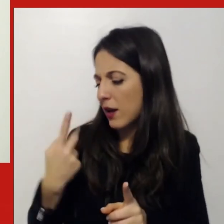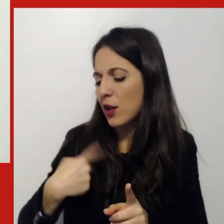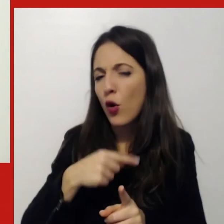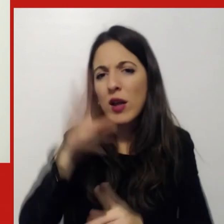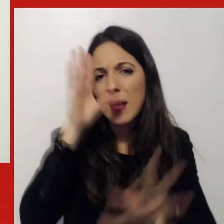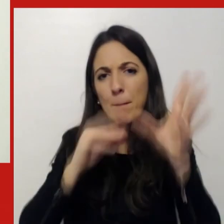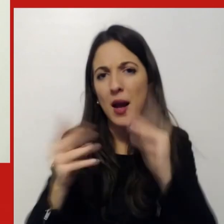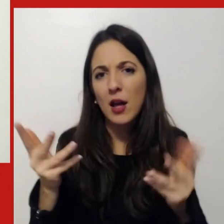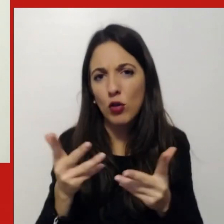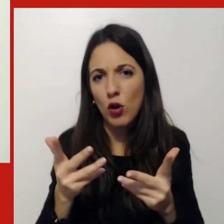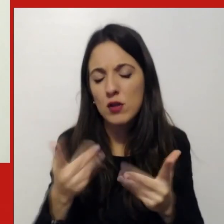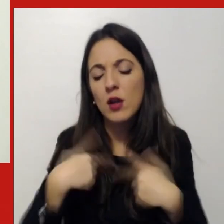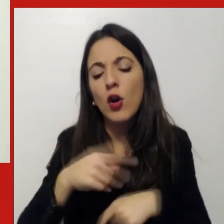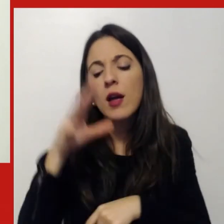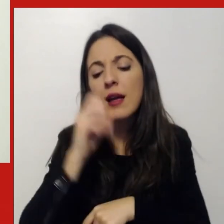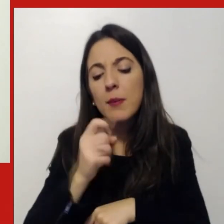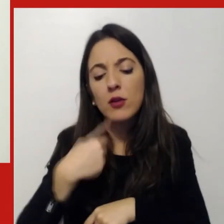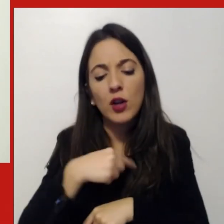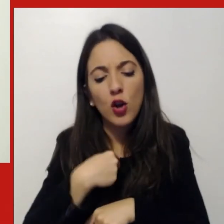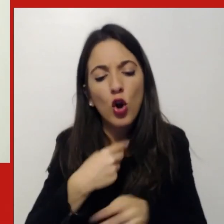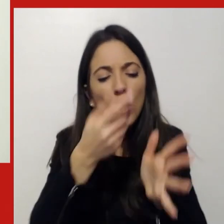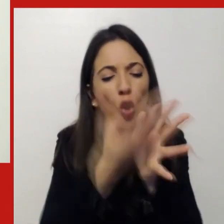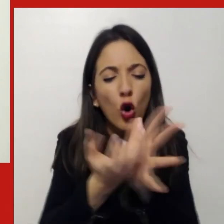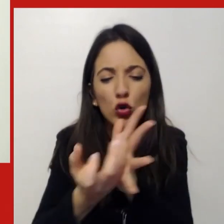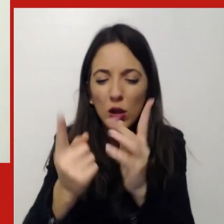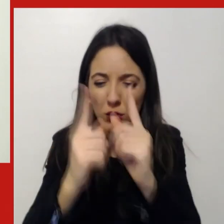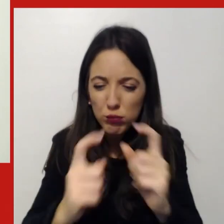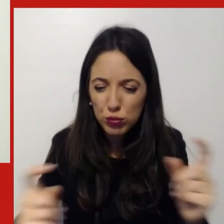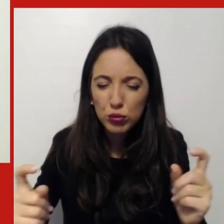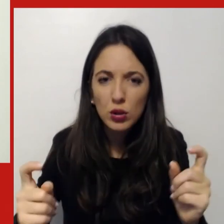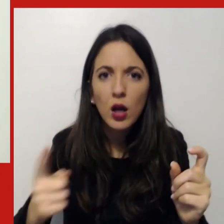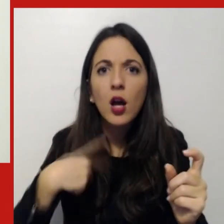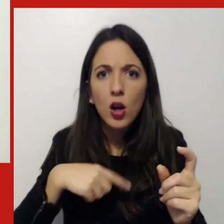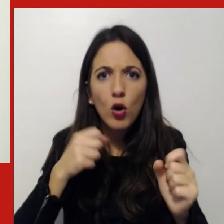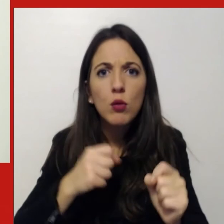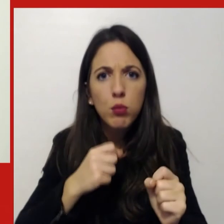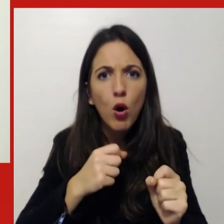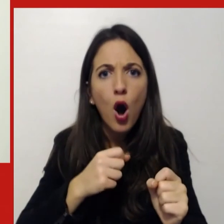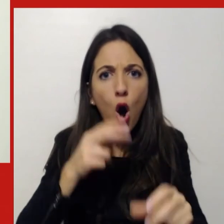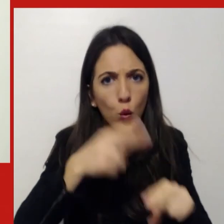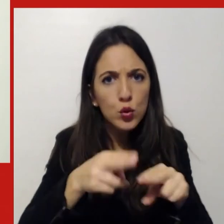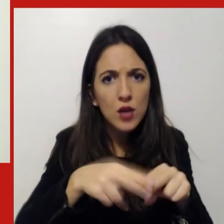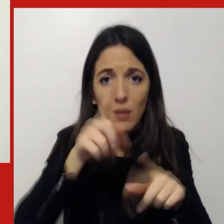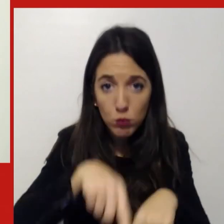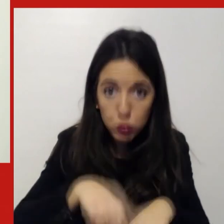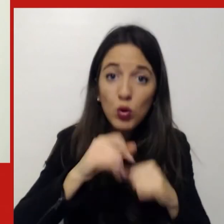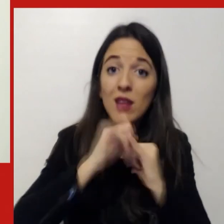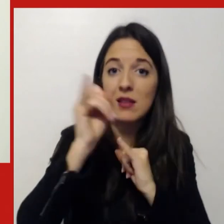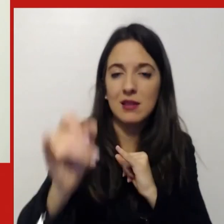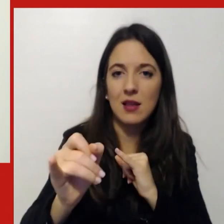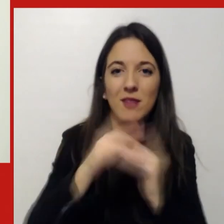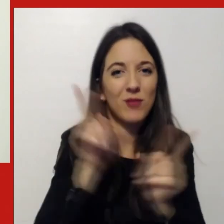fruire di tutta una serie di contenuti di stimoli anche a distanza pensate questo talk